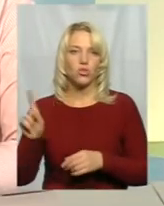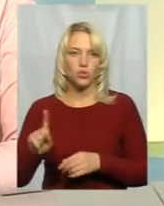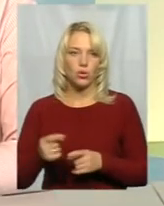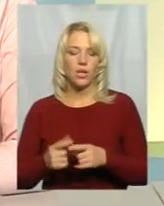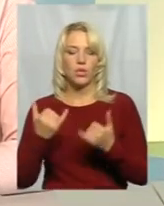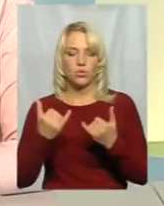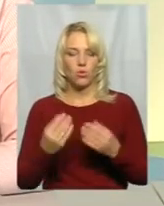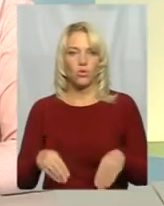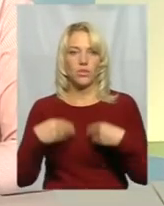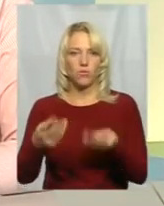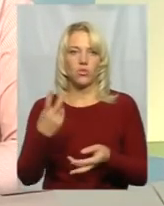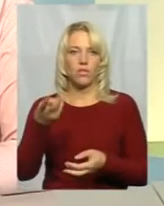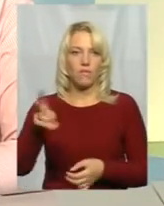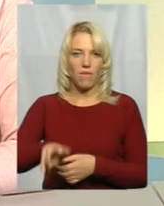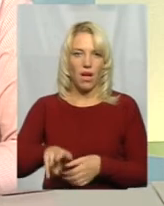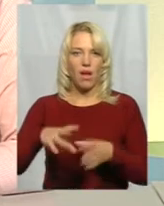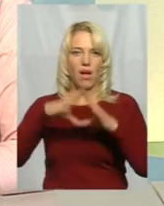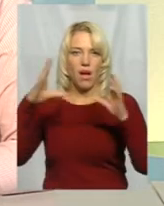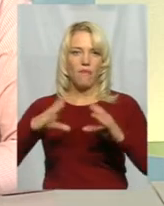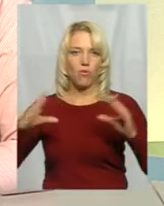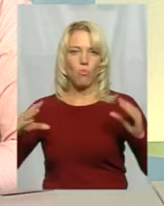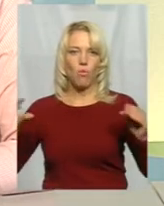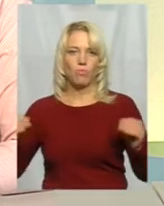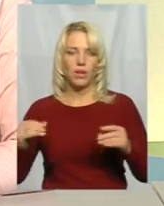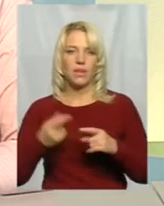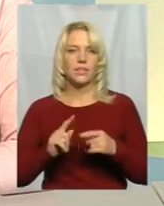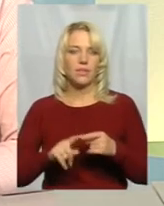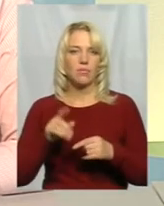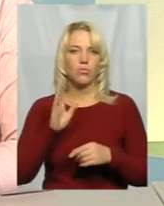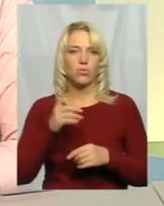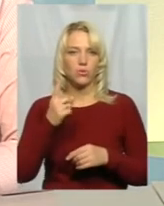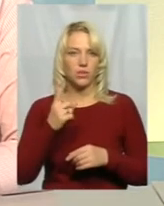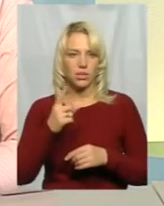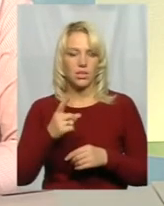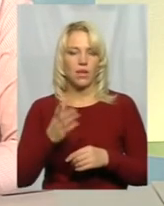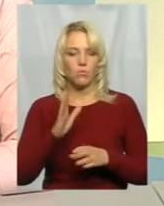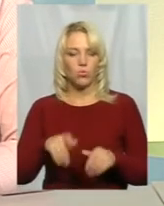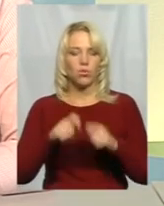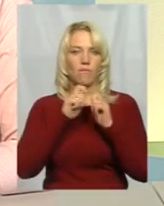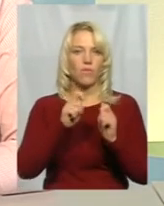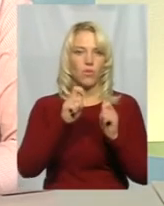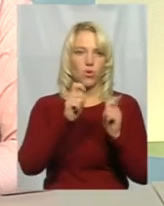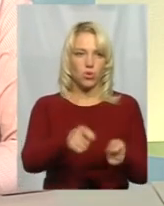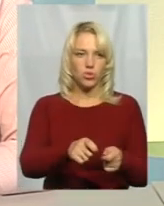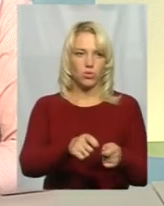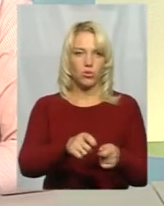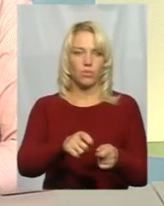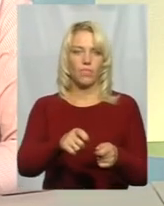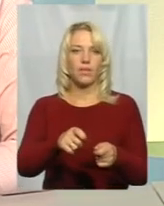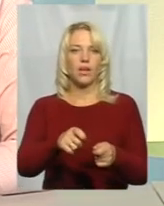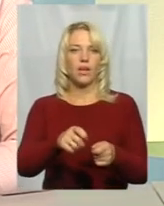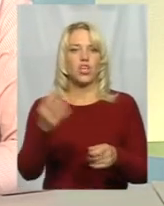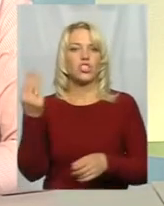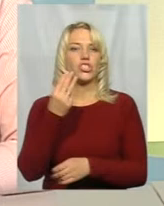два автомобілі. Один автомобіль буде вручено, було вручено в